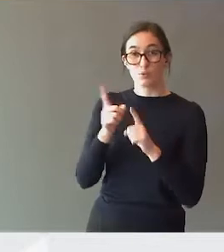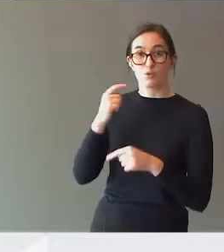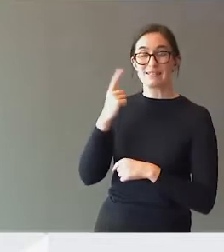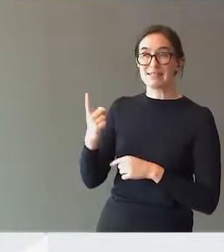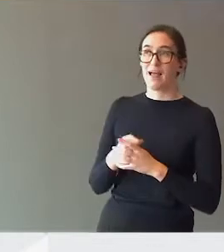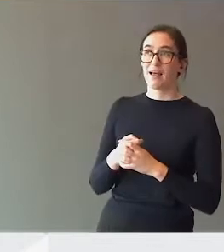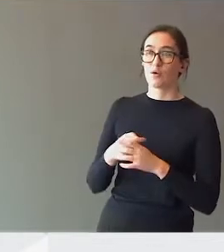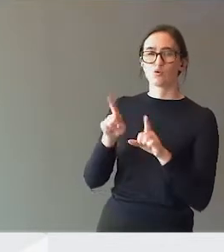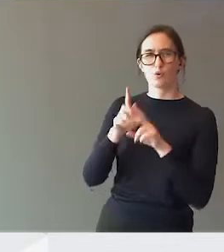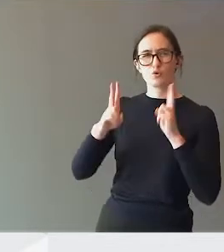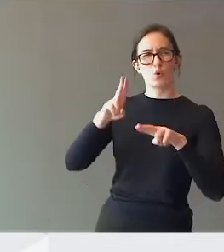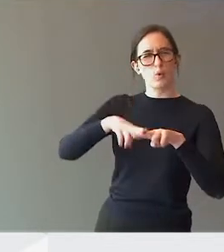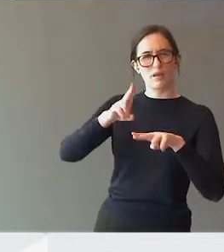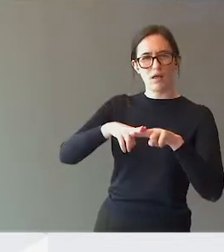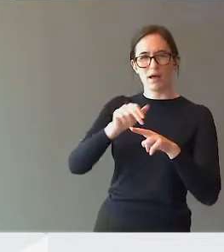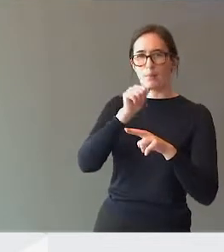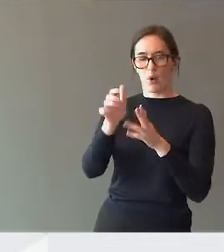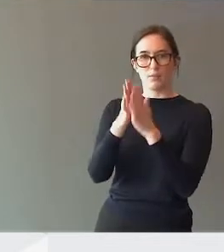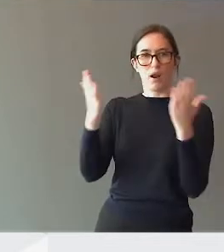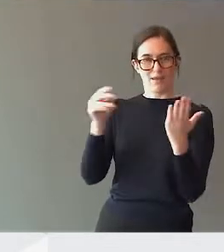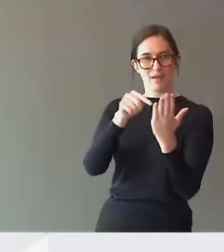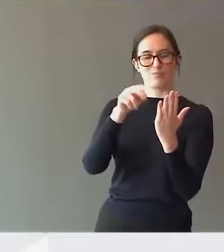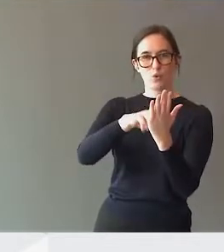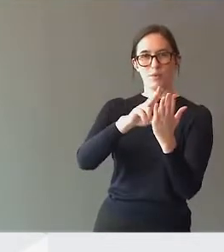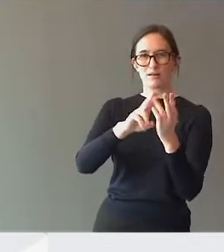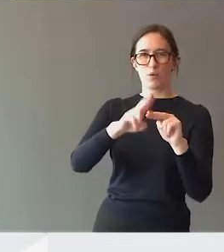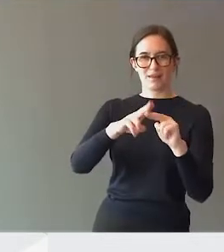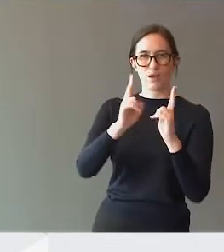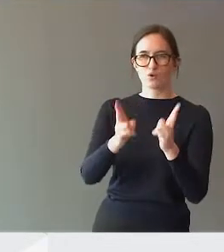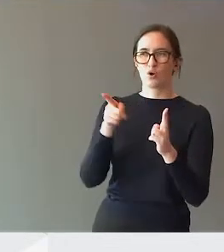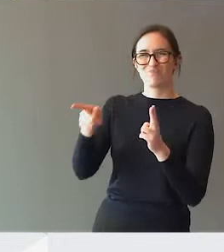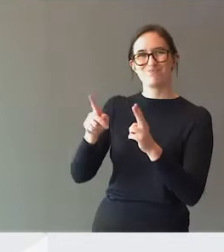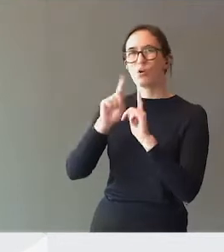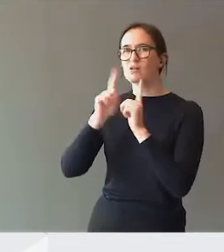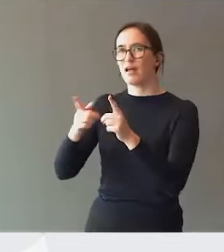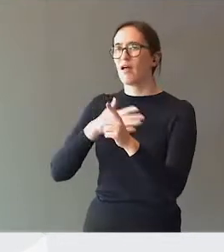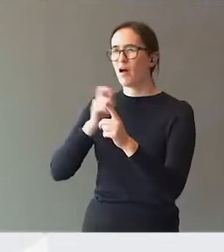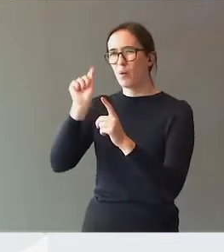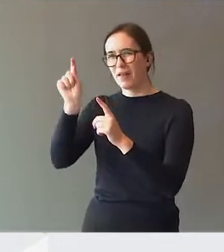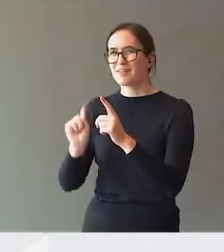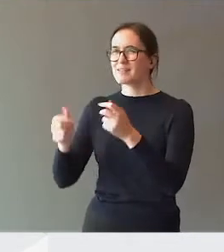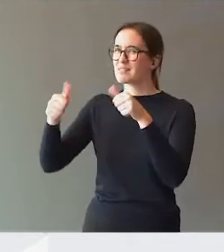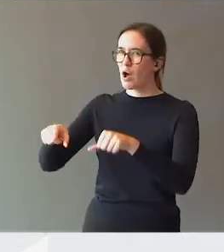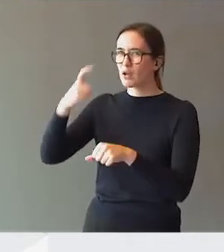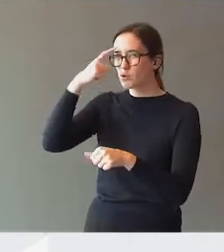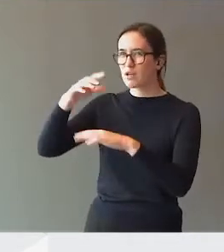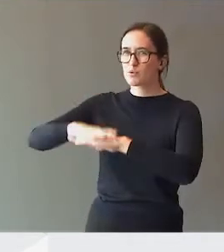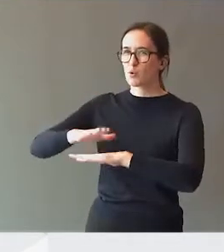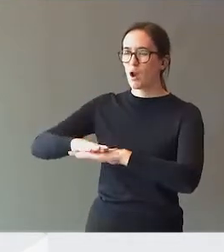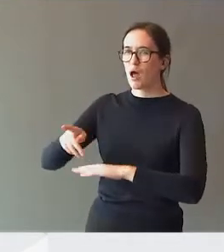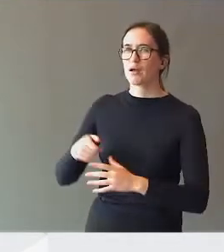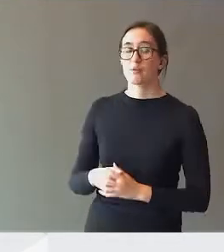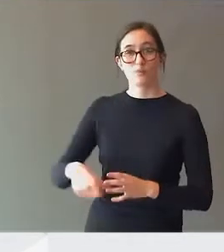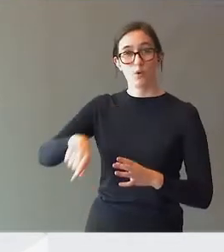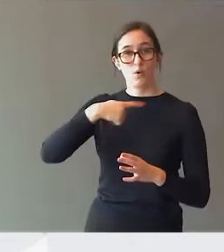kommentarer i målbladet poengterer, at det er et svagt kunnskapsgrunnlag for noen av påstandene. Det vi unge funksjonshemmede har